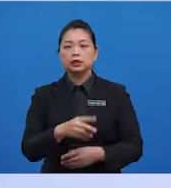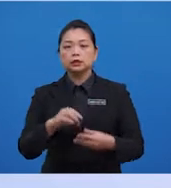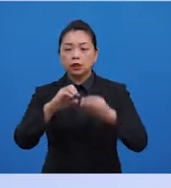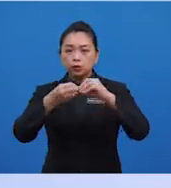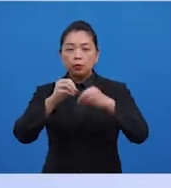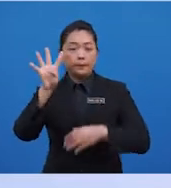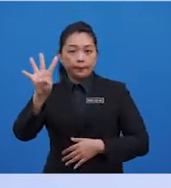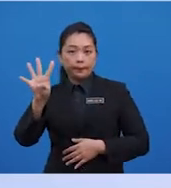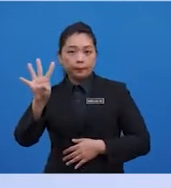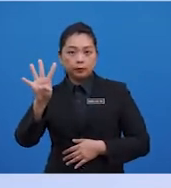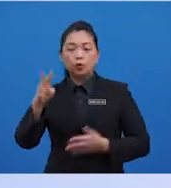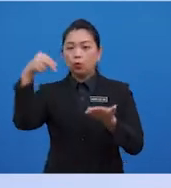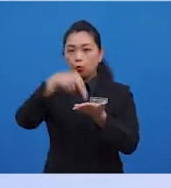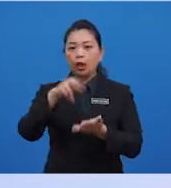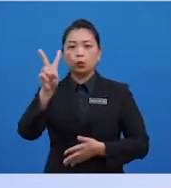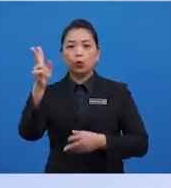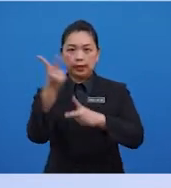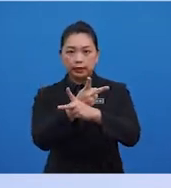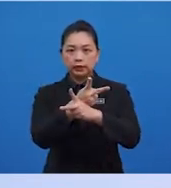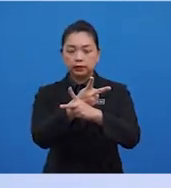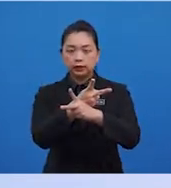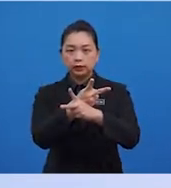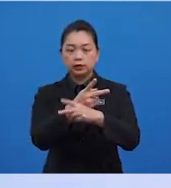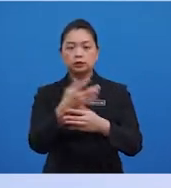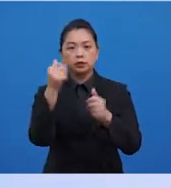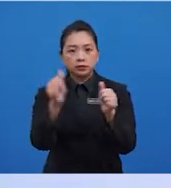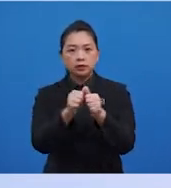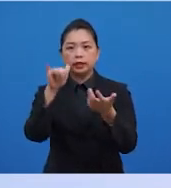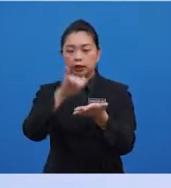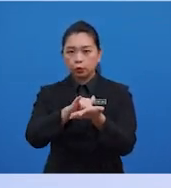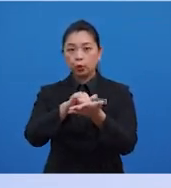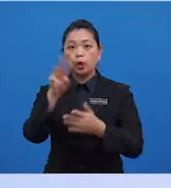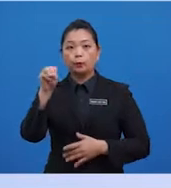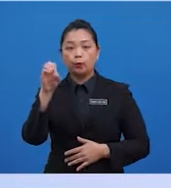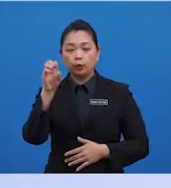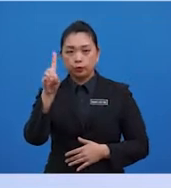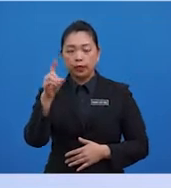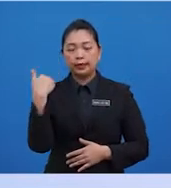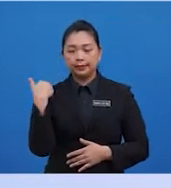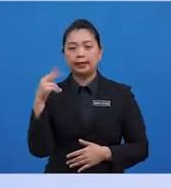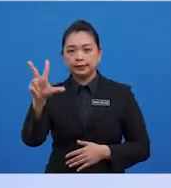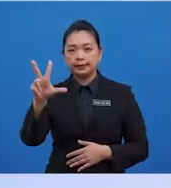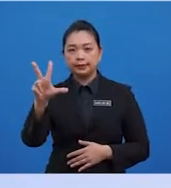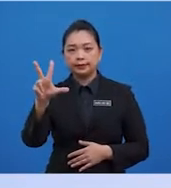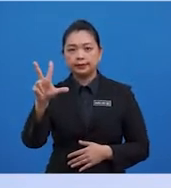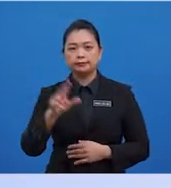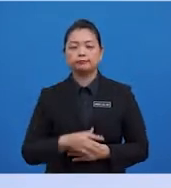Manakala cerapan 4 ulang 2 kali. Dengan itu, mood ialah 3.